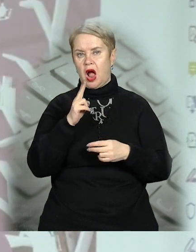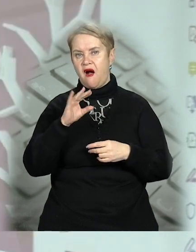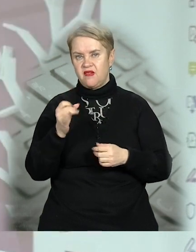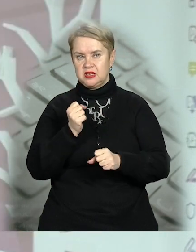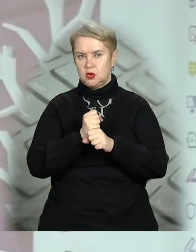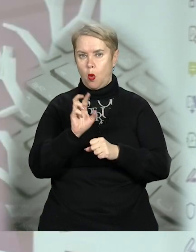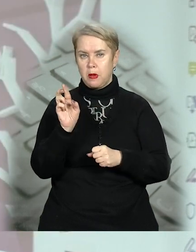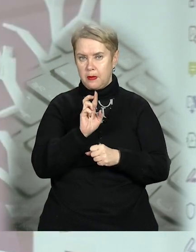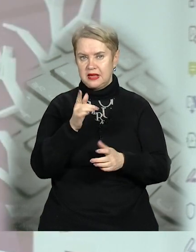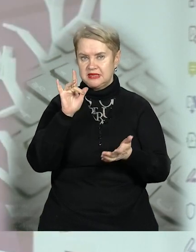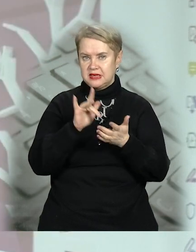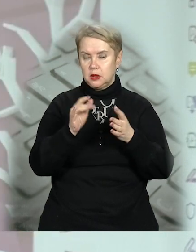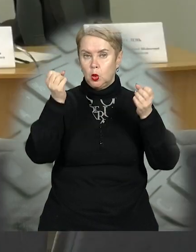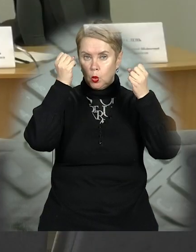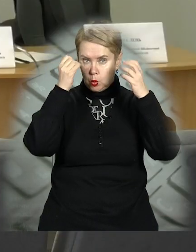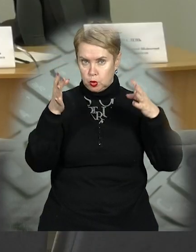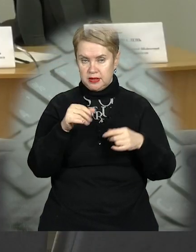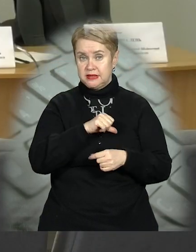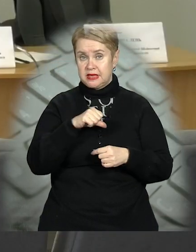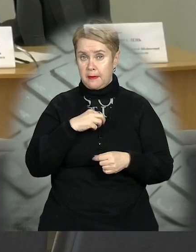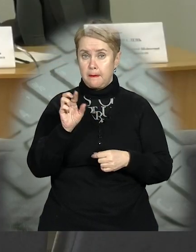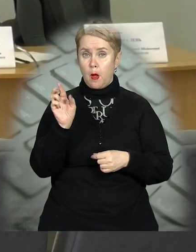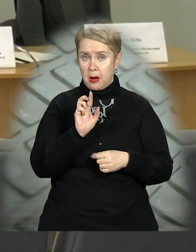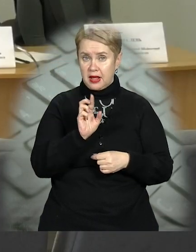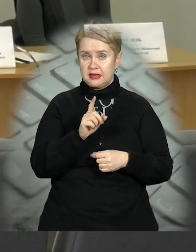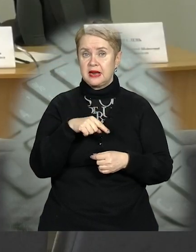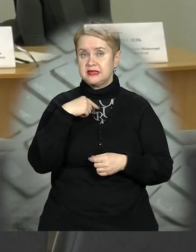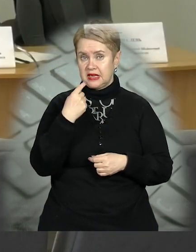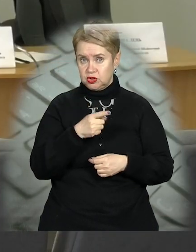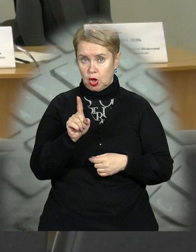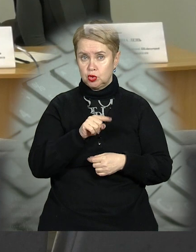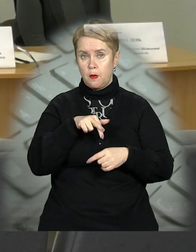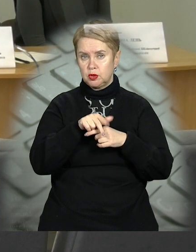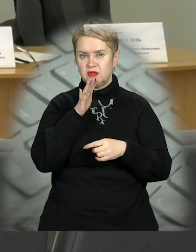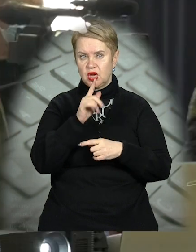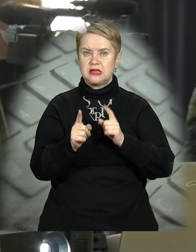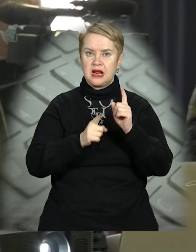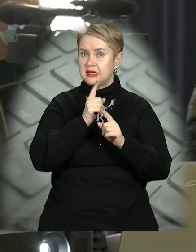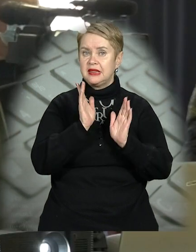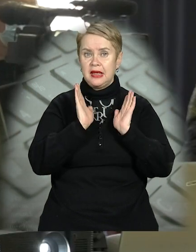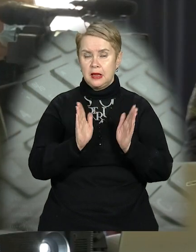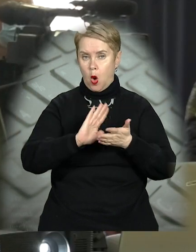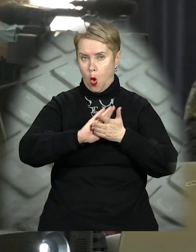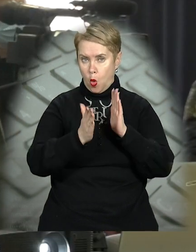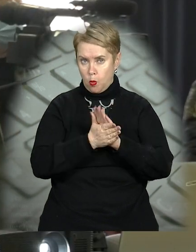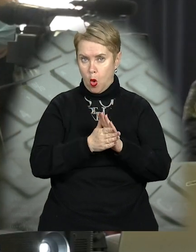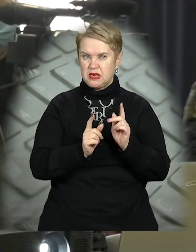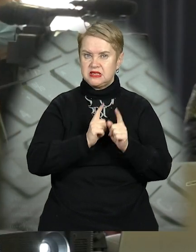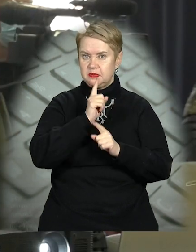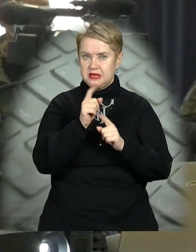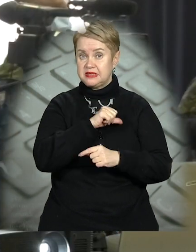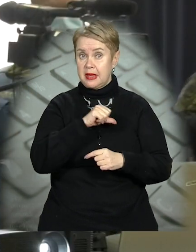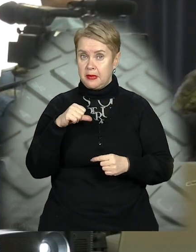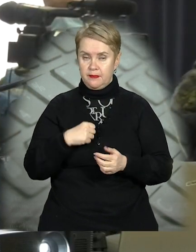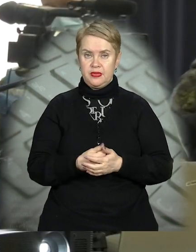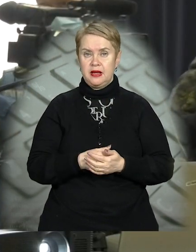зроблять бібліотеки центрами культури. Самі ж бібліотекарі зазначають, що прийшов час трансформувати не лише умови, а й змінюватися